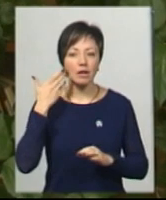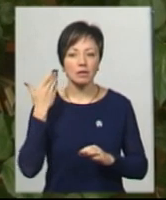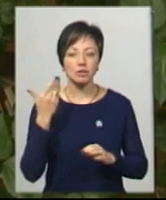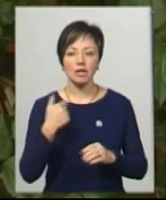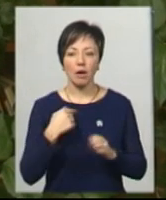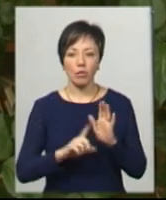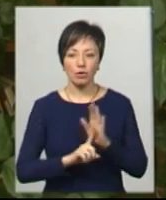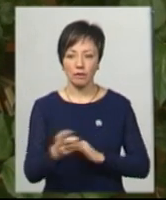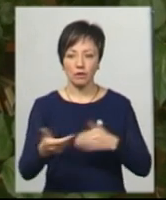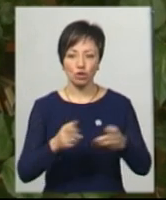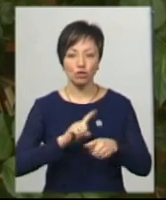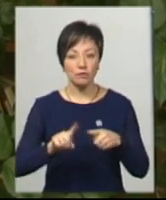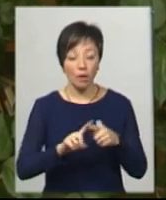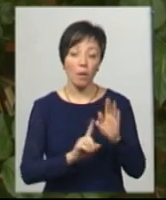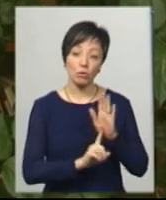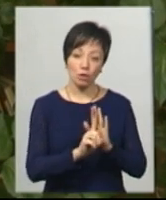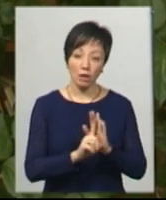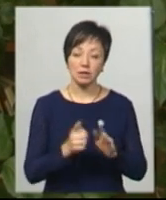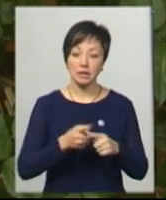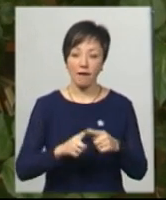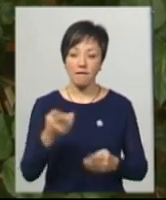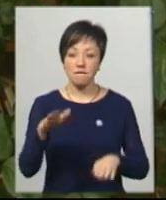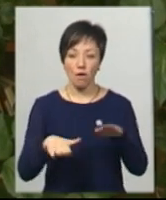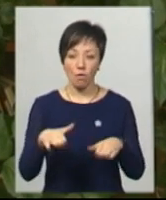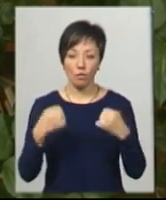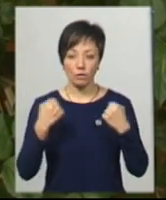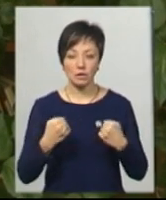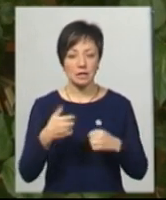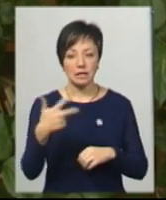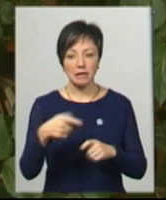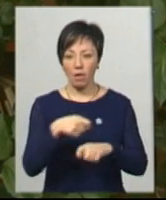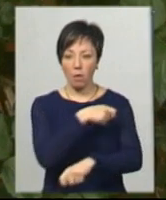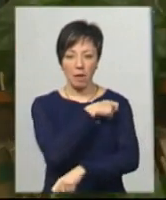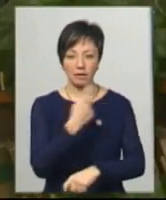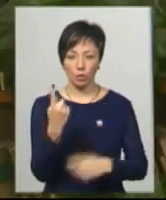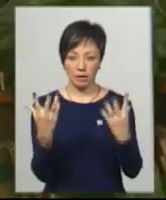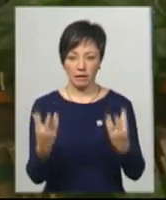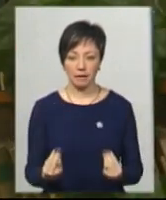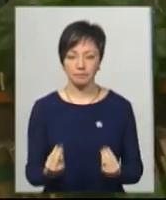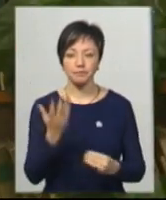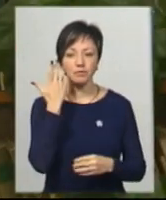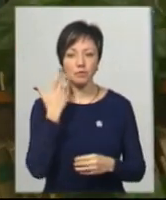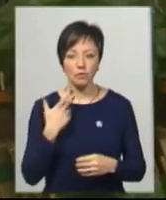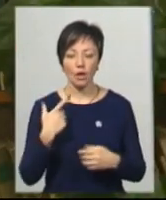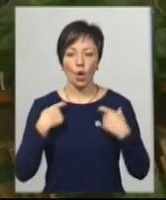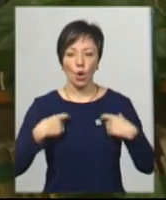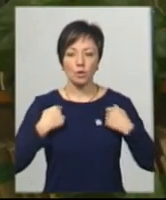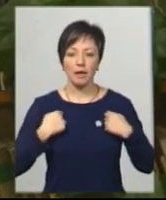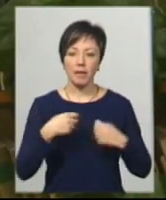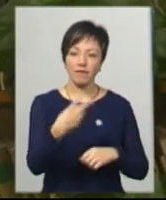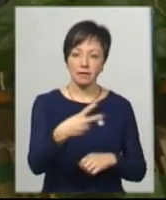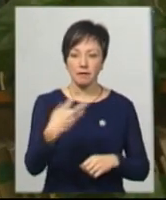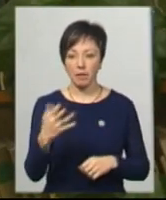я почав йти швидше, хоча на початку з тієї вагою я міг проходити не більше 30 кілометрів в день. Коли у рюкзак вважив вже близько 20-25